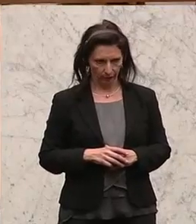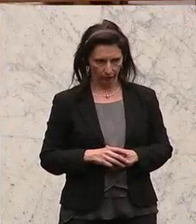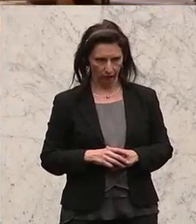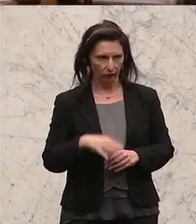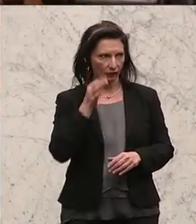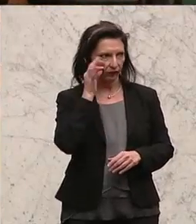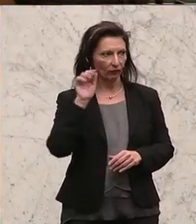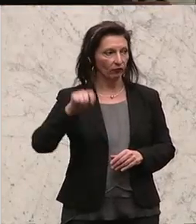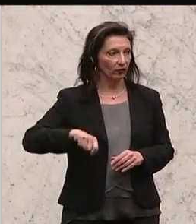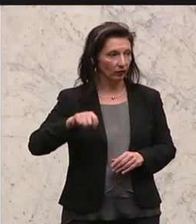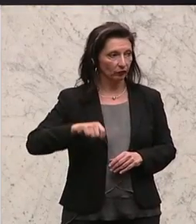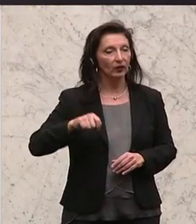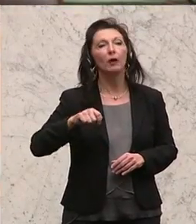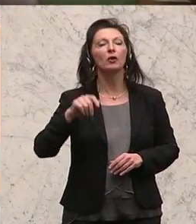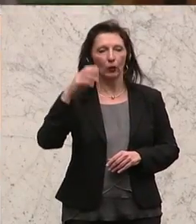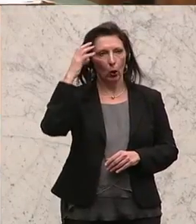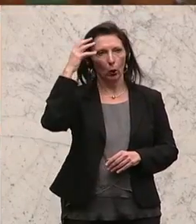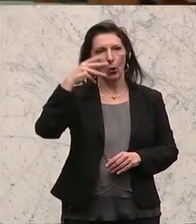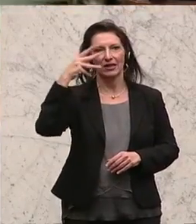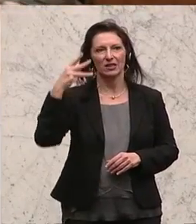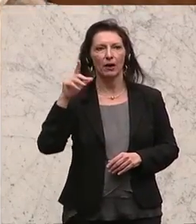Abgeordnete Ulrike Königsberger-Ludwig.